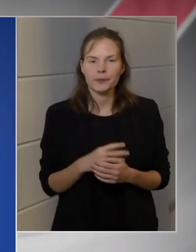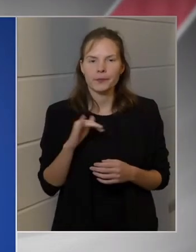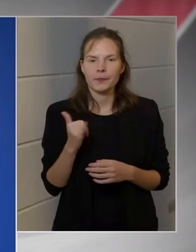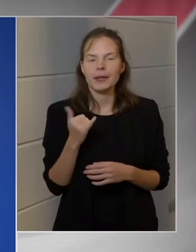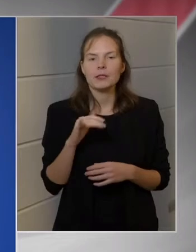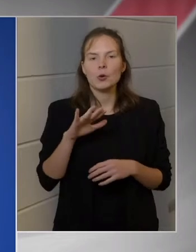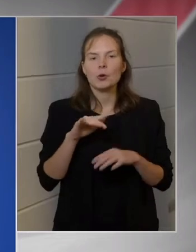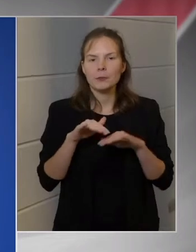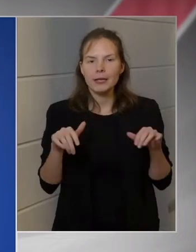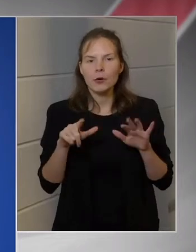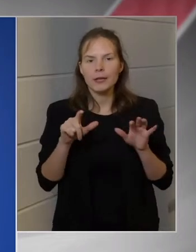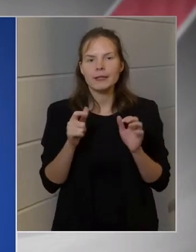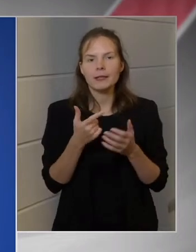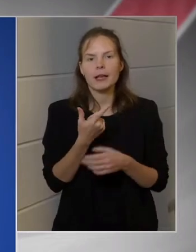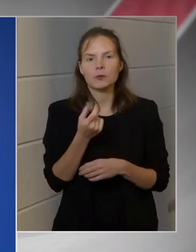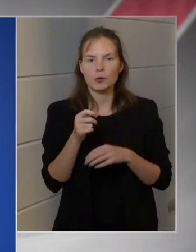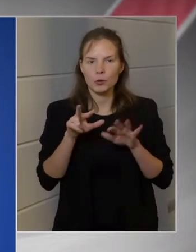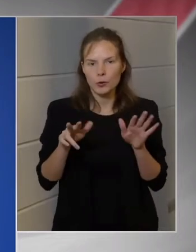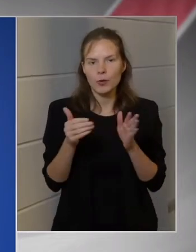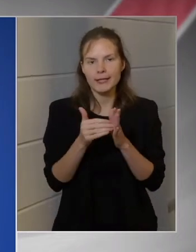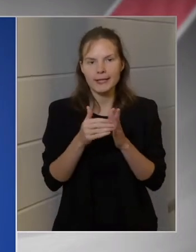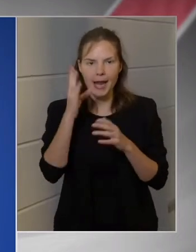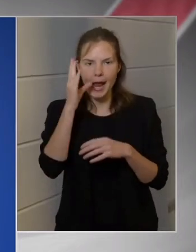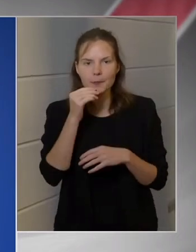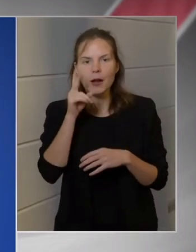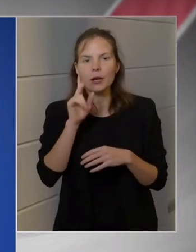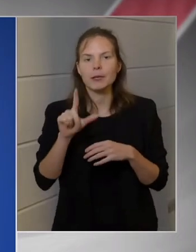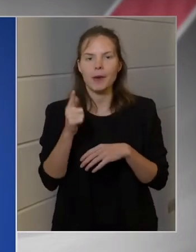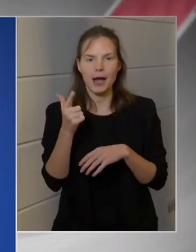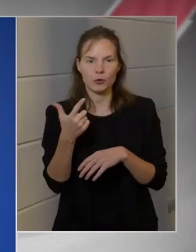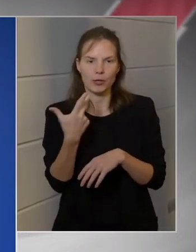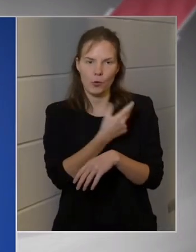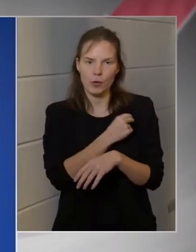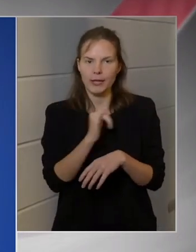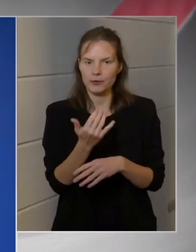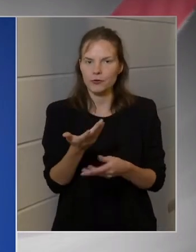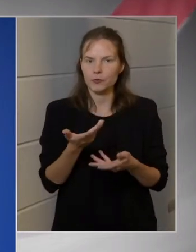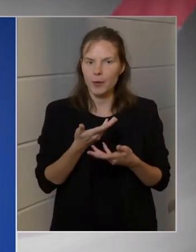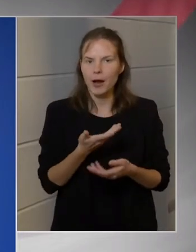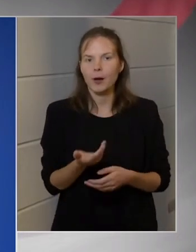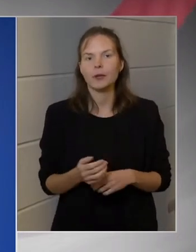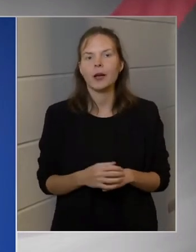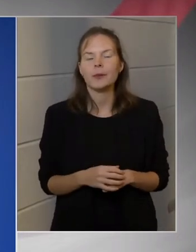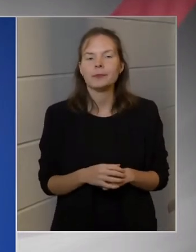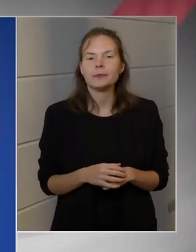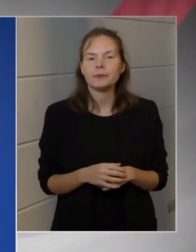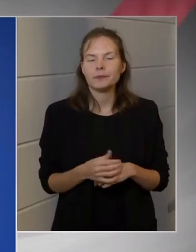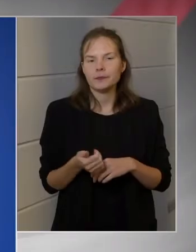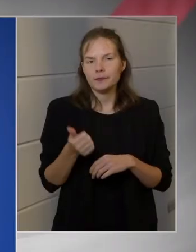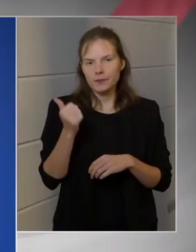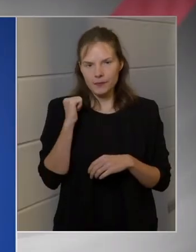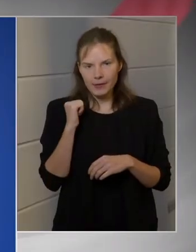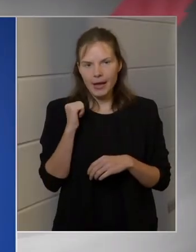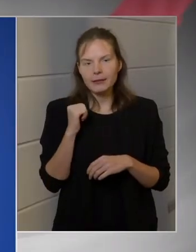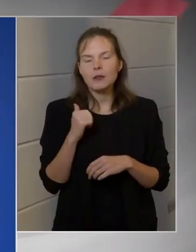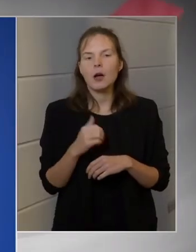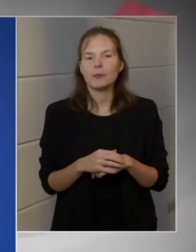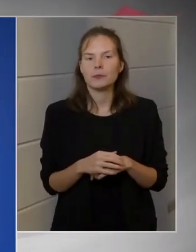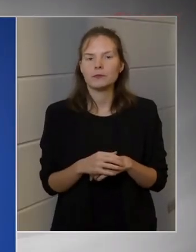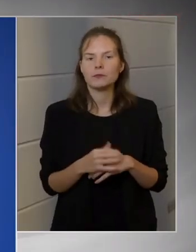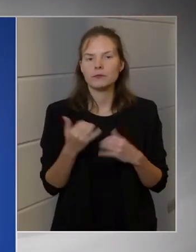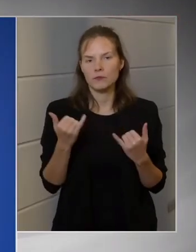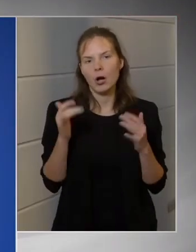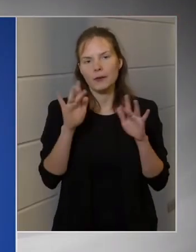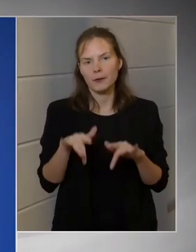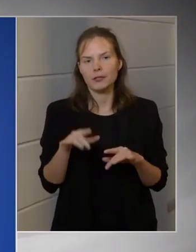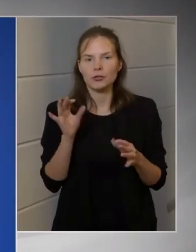5 millió 728 ezer ember, aki a második oltást is. Tegnapi napon, tehát a mai friss